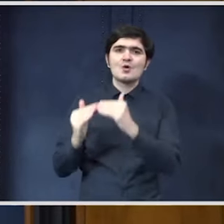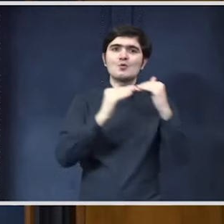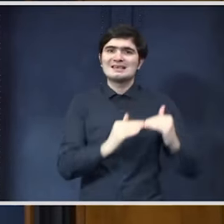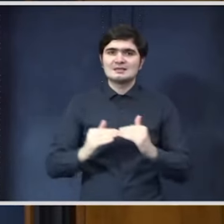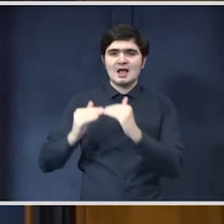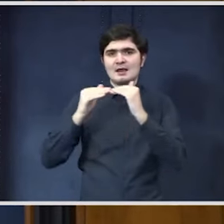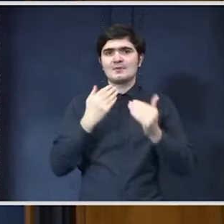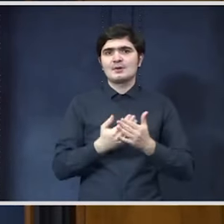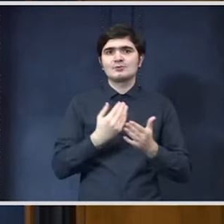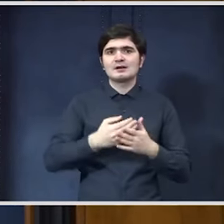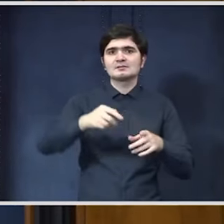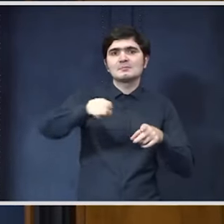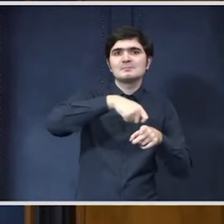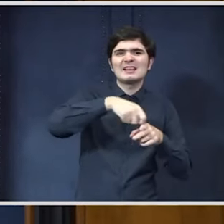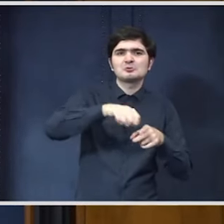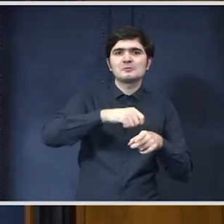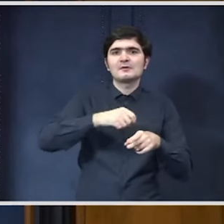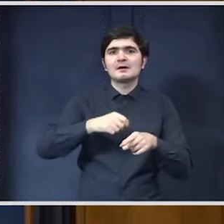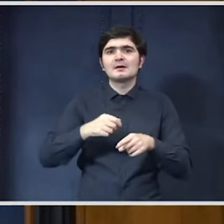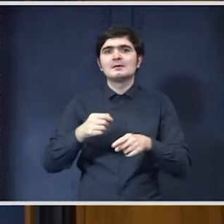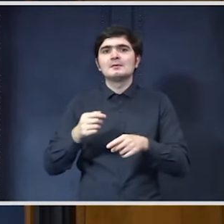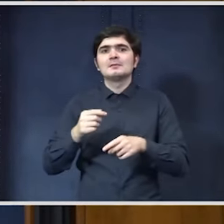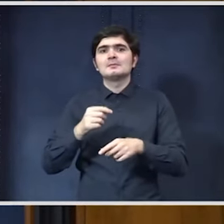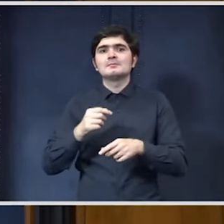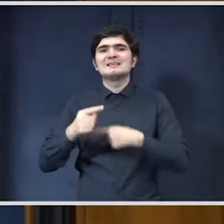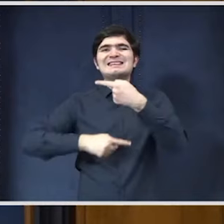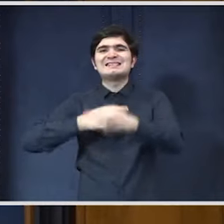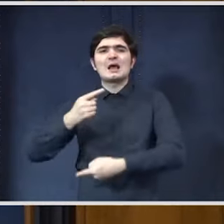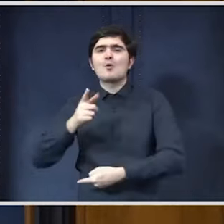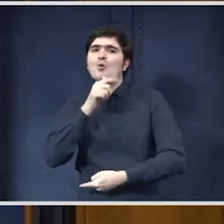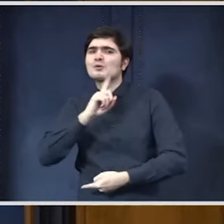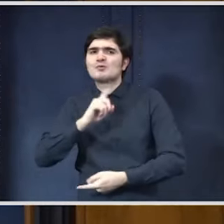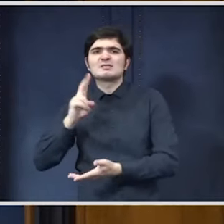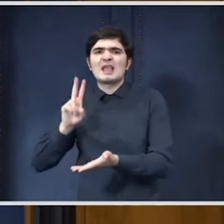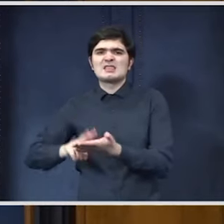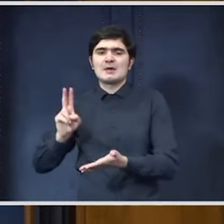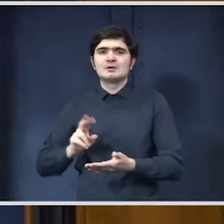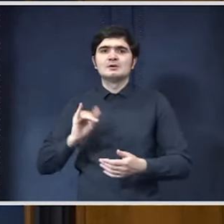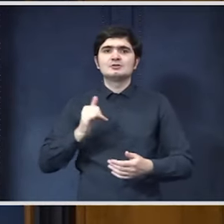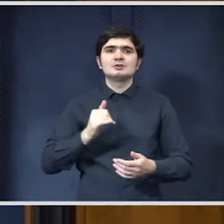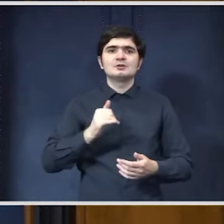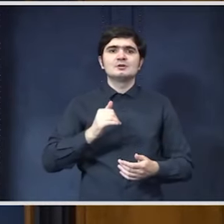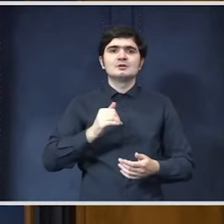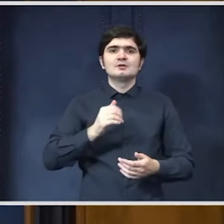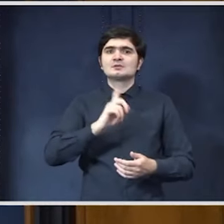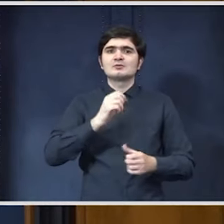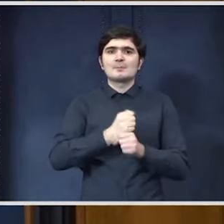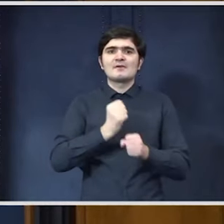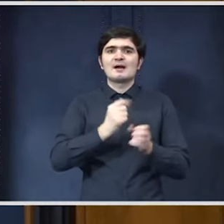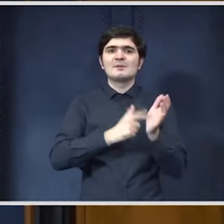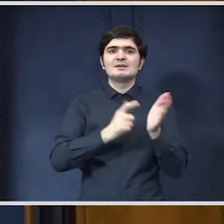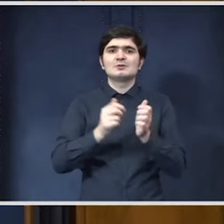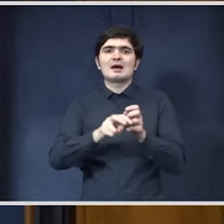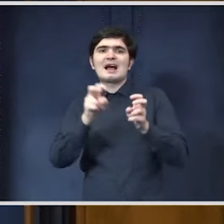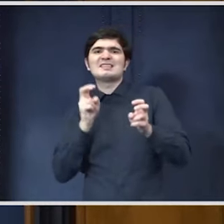nedreptățile din sistem. Apoi eliminarea pensionării anticipate a magistraților, reformele